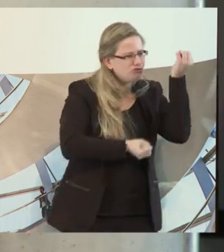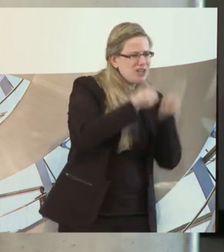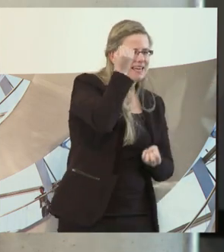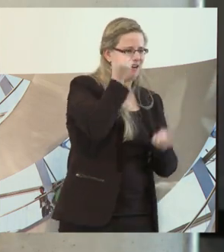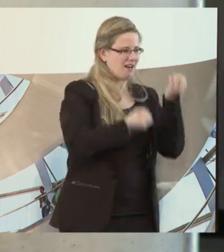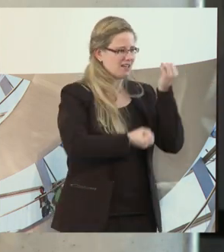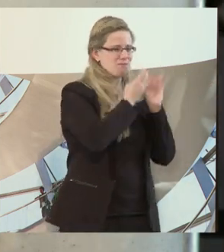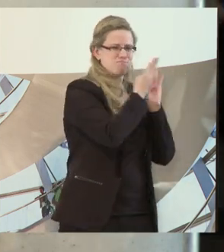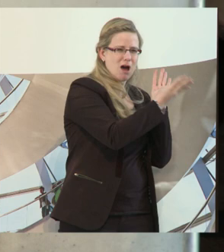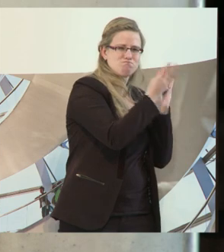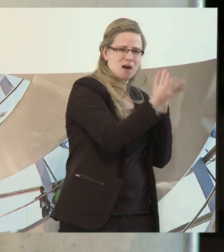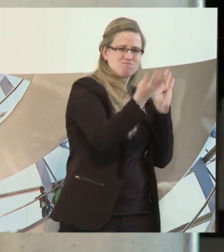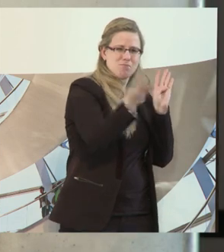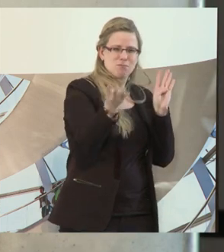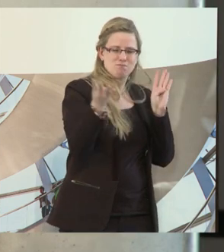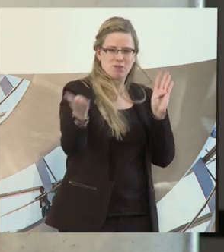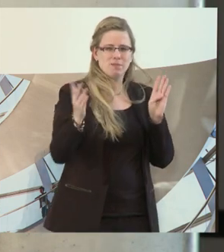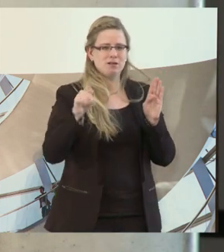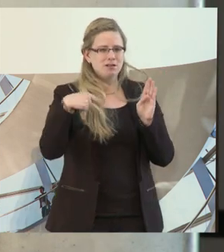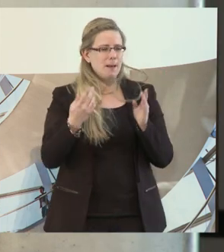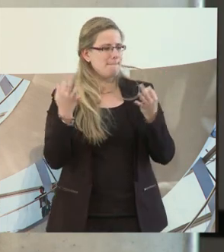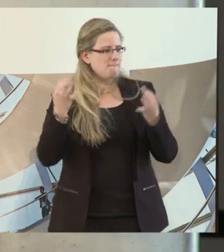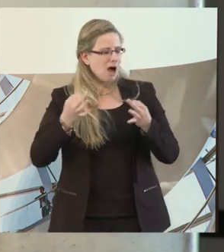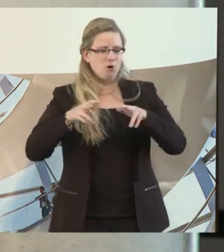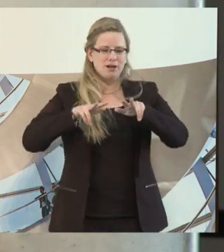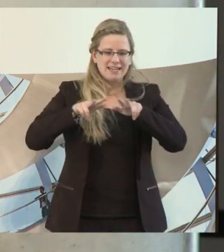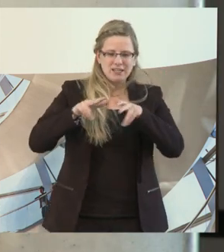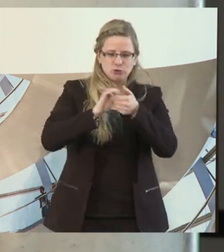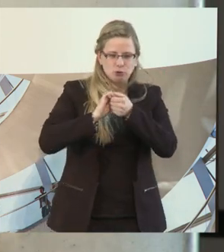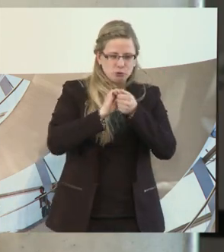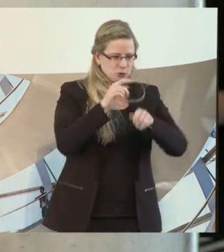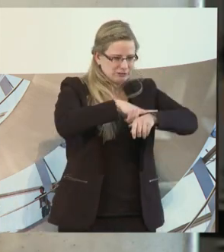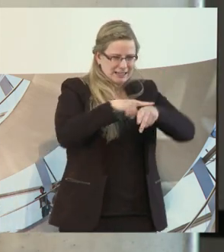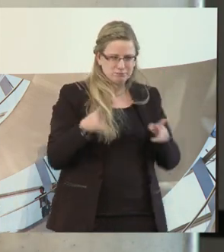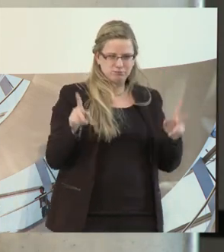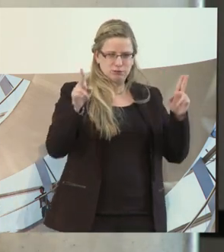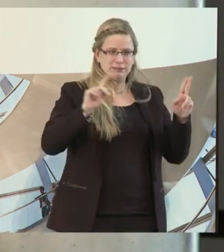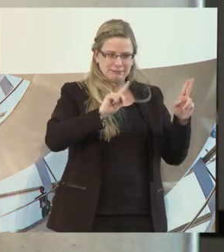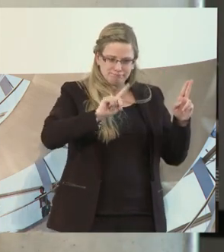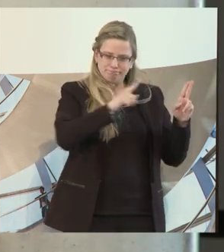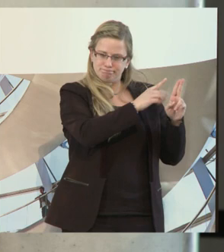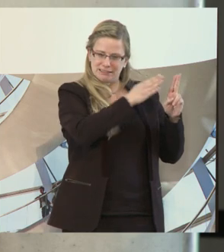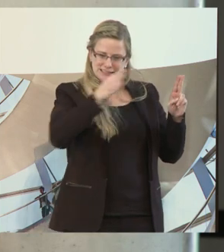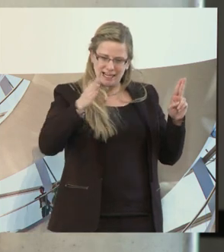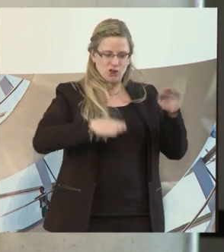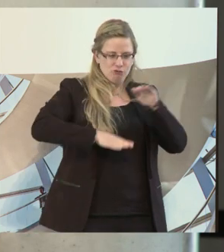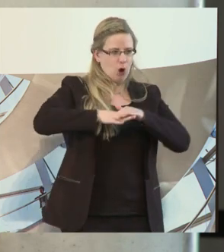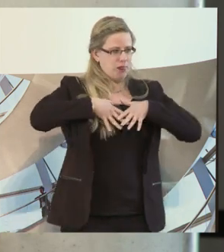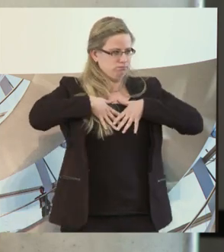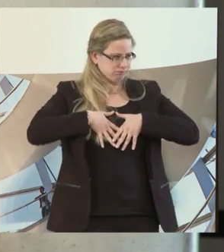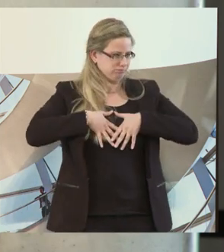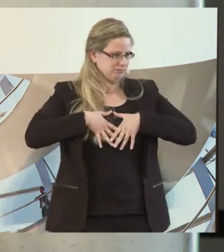eine Regierungskoalition oder was auch immer braucht, um da wieder fest reinzukommen und Hubert war da richtig klasse auf dem Gebiet